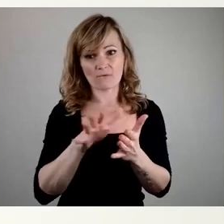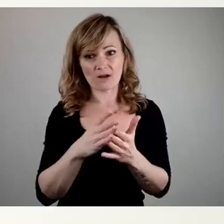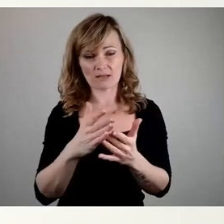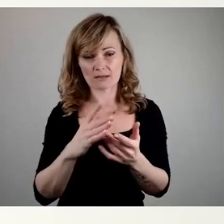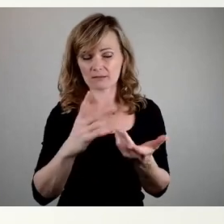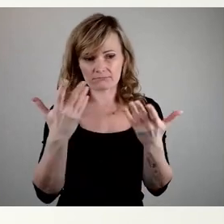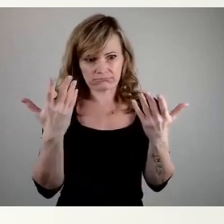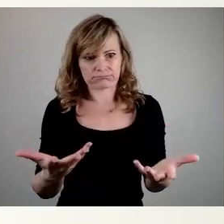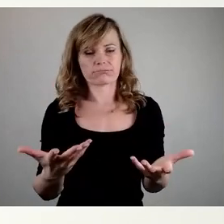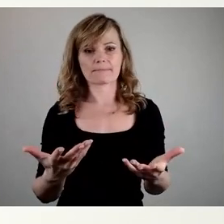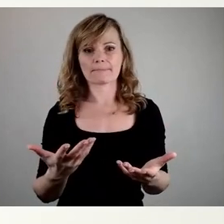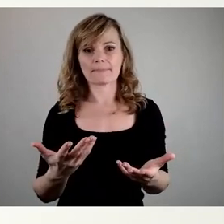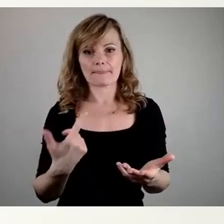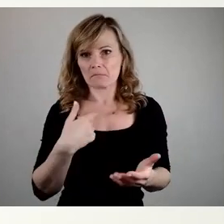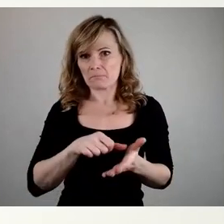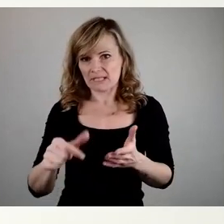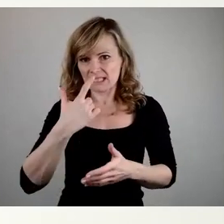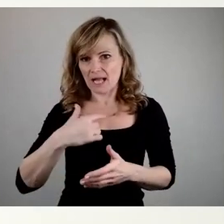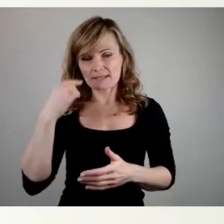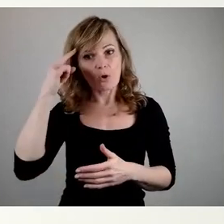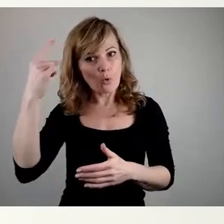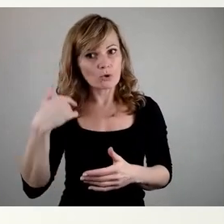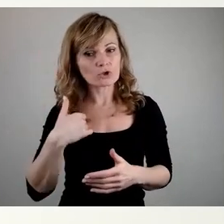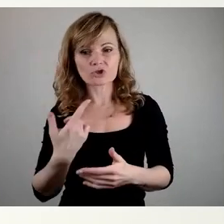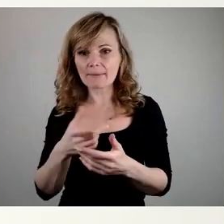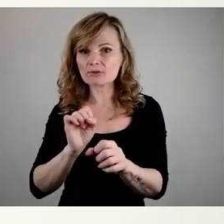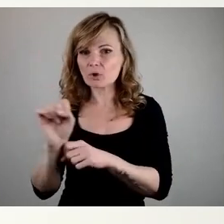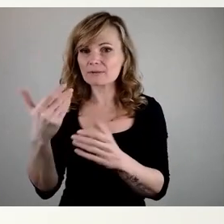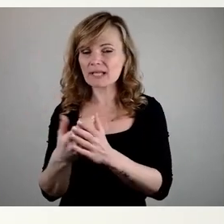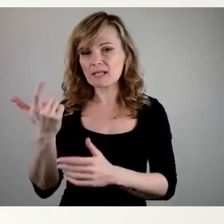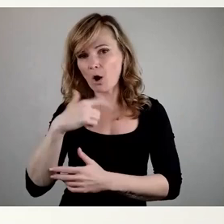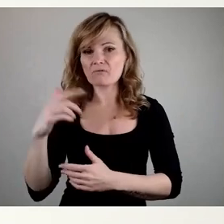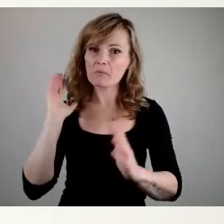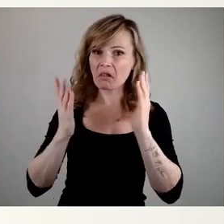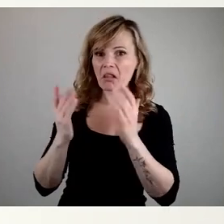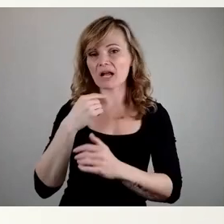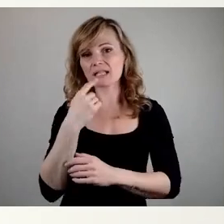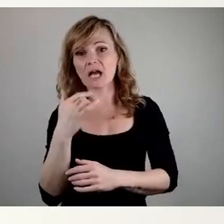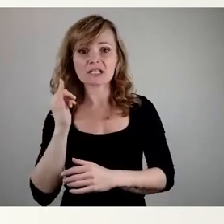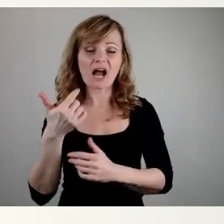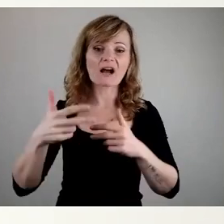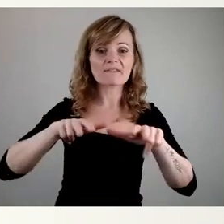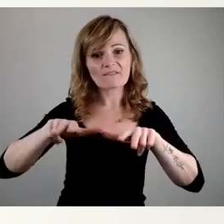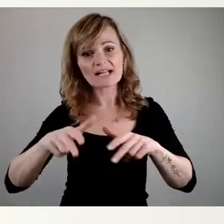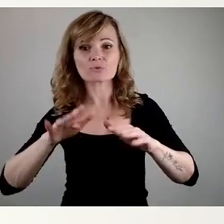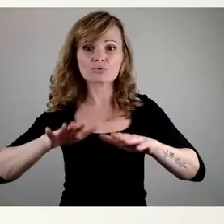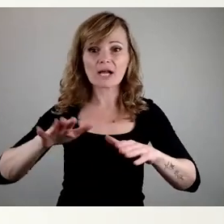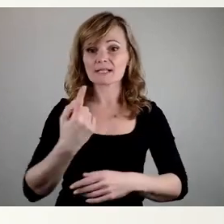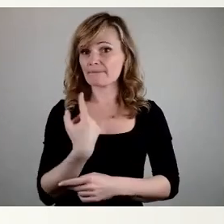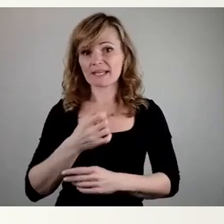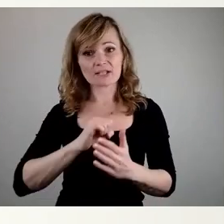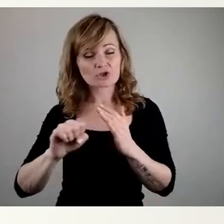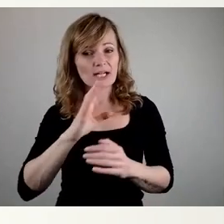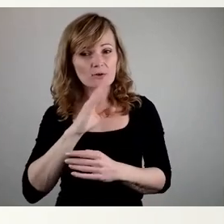mich gerne, dafür wäre ich bezahlt, logischerweise, prügeln, dass Verwaltung zu langsam ist oder dass wir nicht schnell genug sind. Aber wenn wir solche